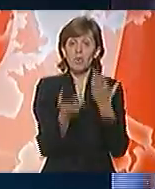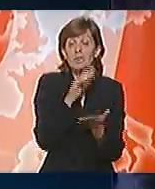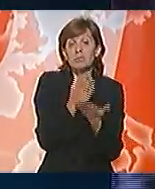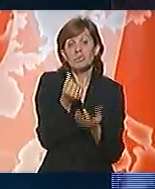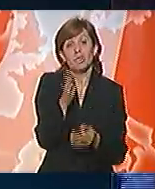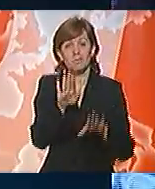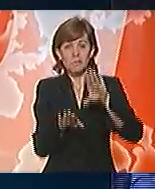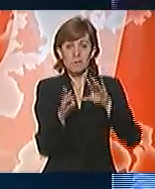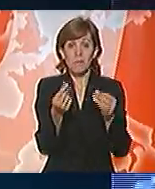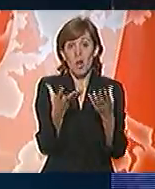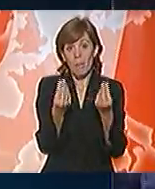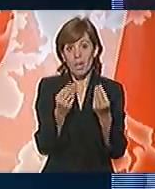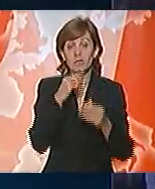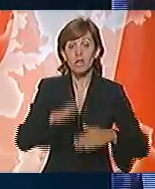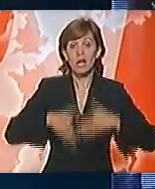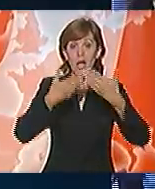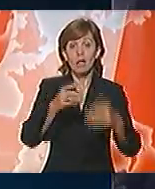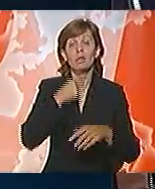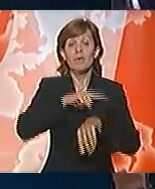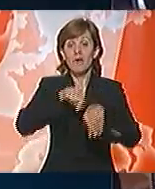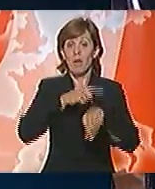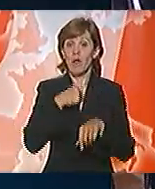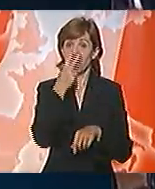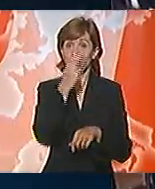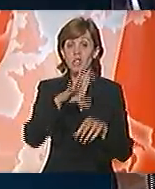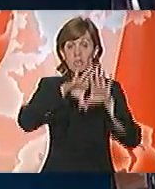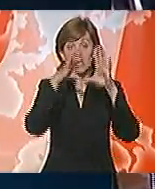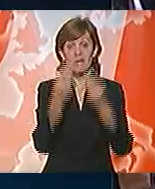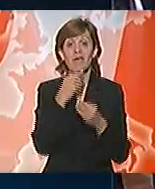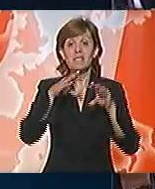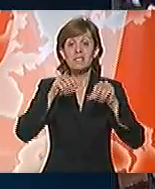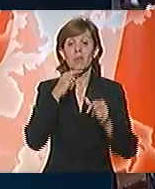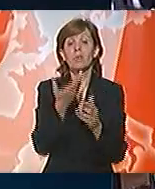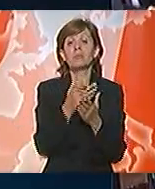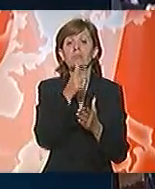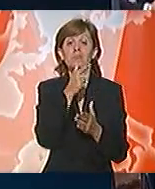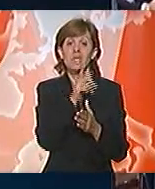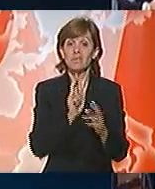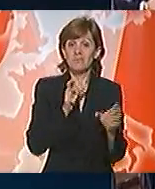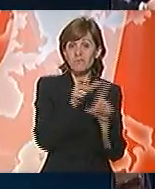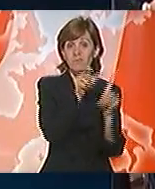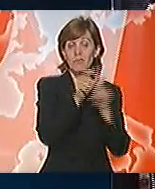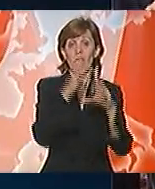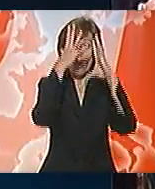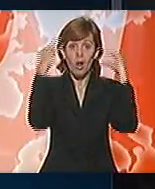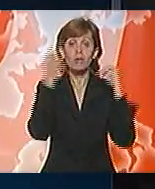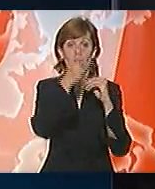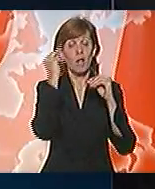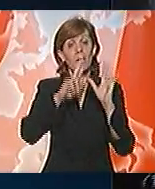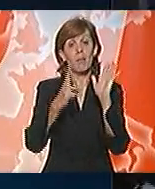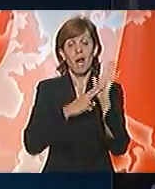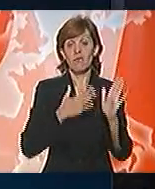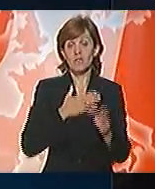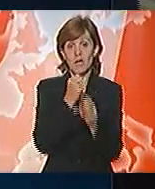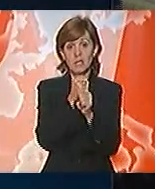fleksibilniji u narednom periodu. Videćemo, sve zemlje EU žele da utiču na stav Holandije, ali i Holandija također ima pravo na svoj